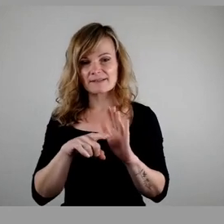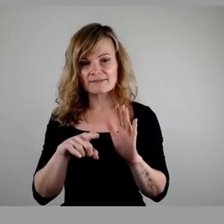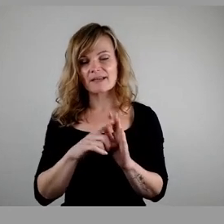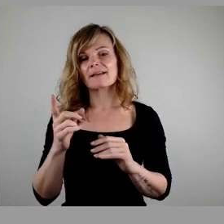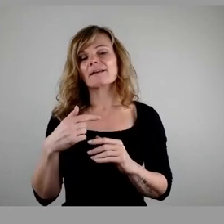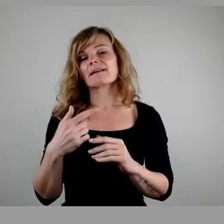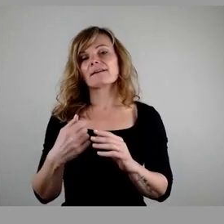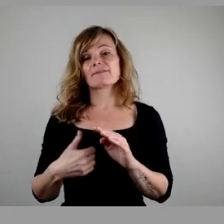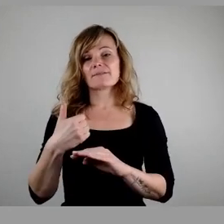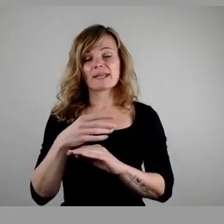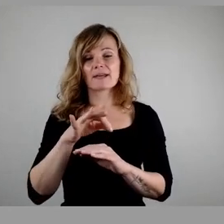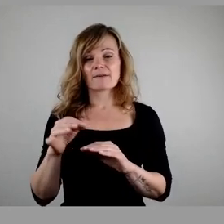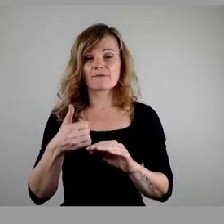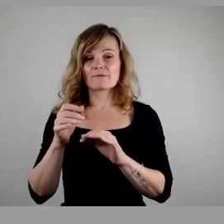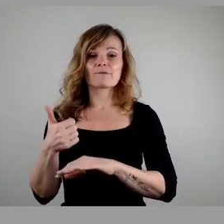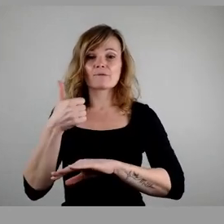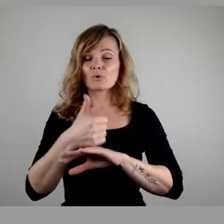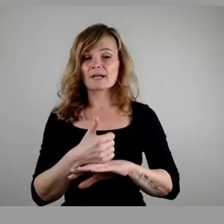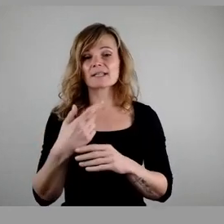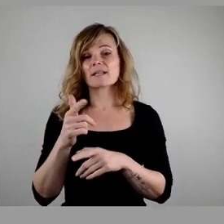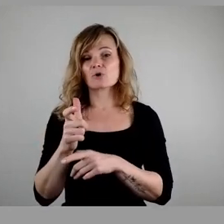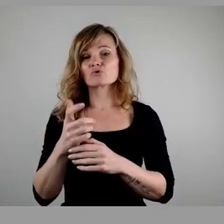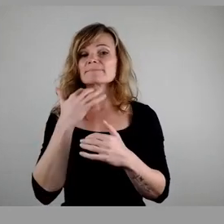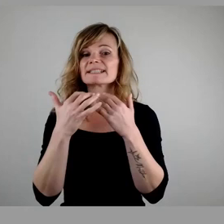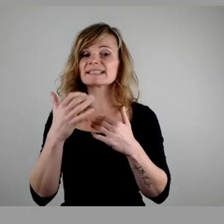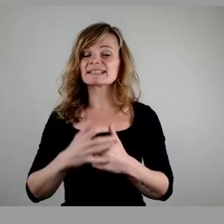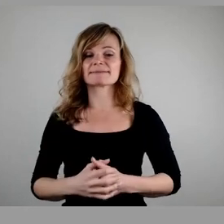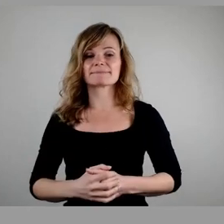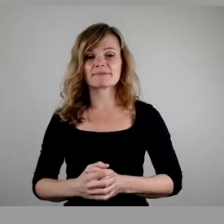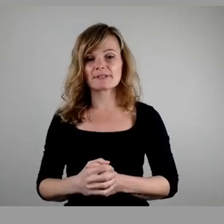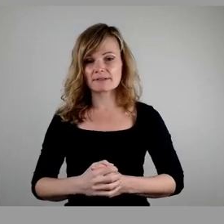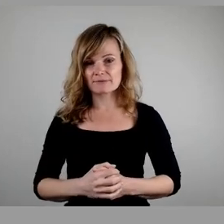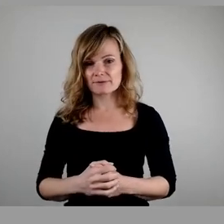ab. Also wer den Ausschussbericht annimmt, lehnt mit dem Antrag ab.